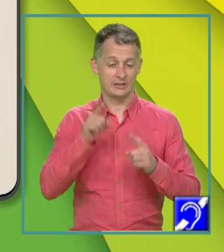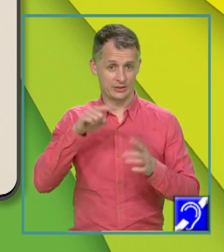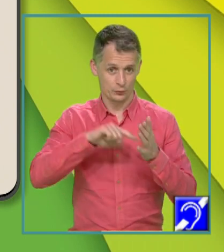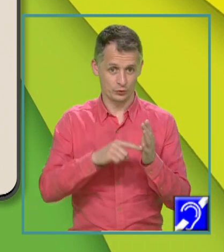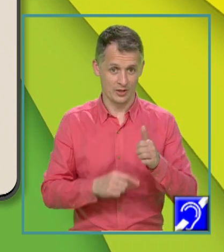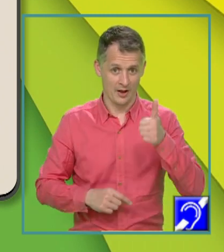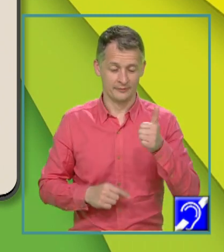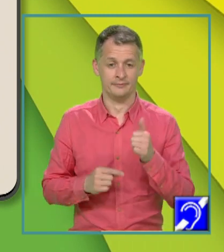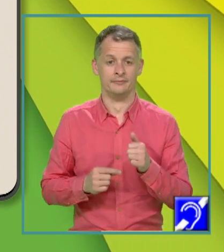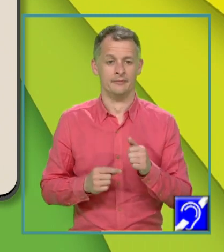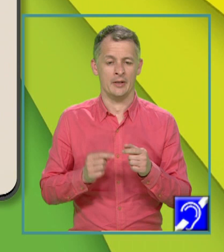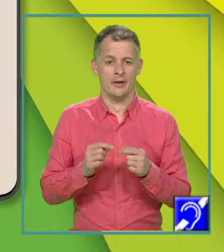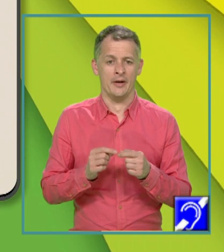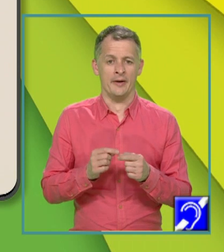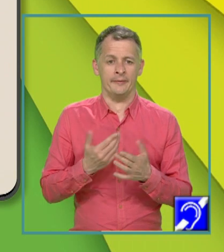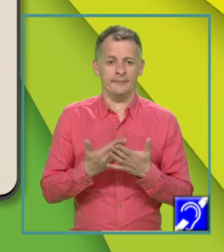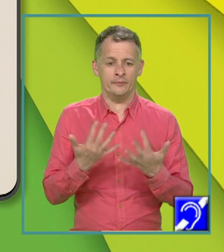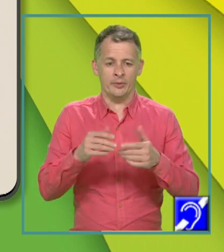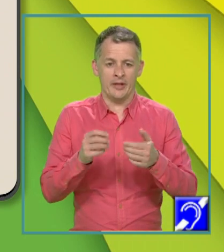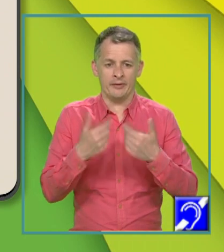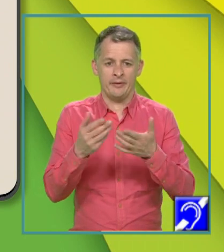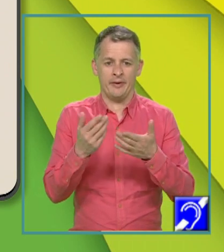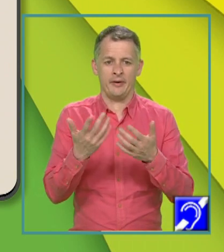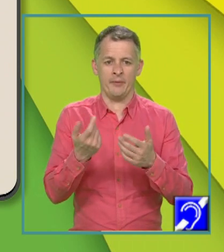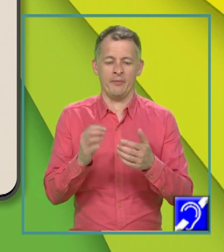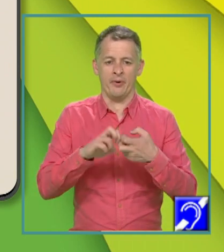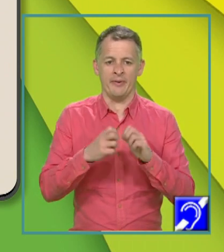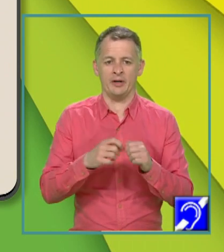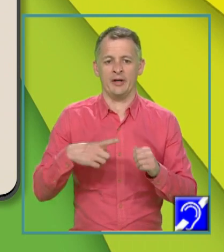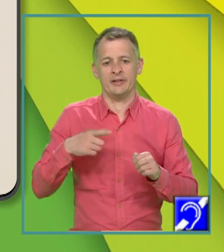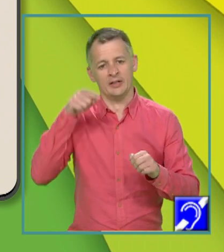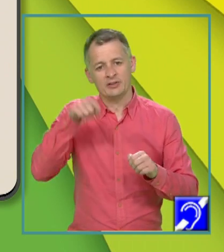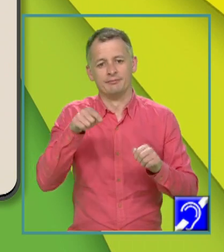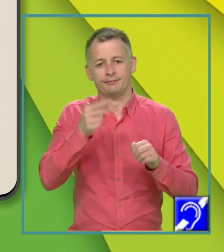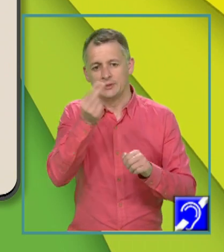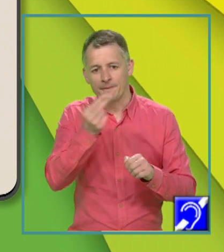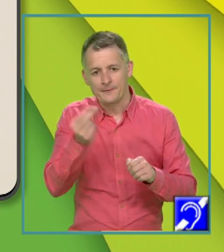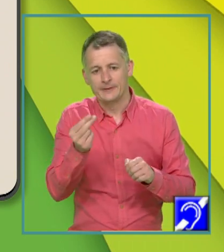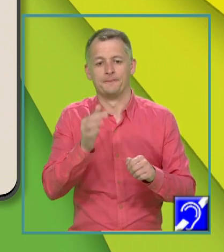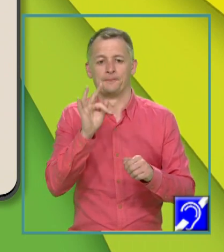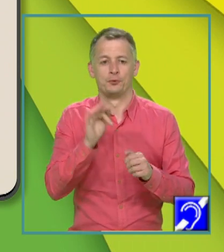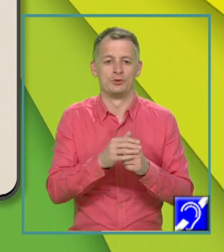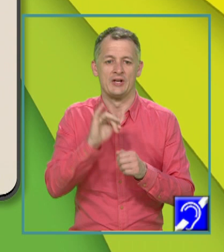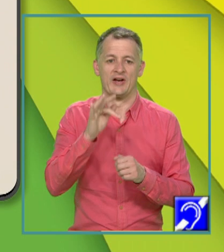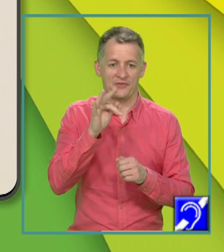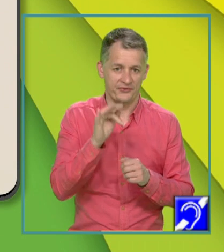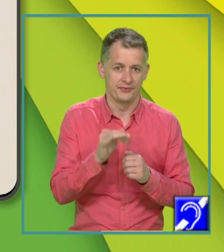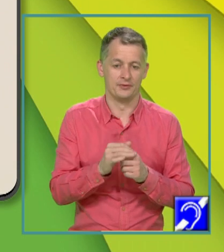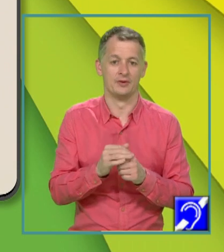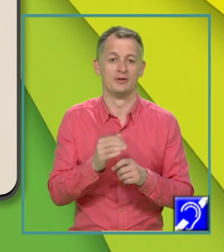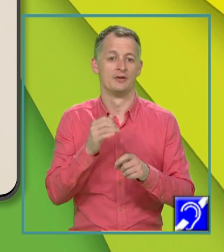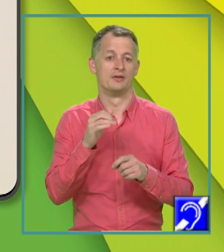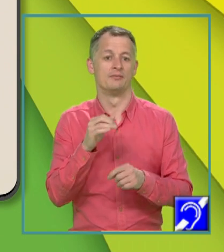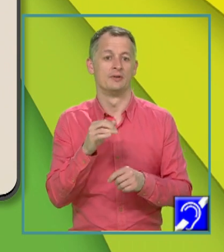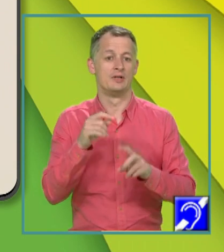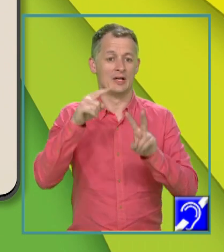de coordonatele date în enunțul problemei aparține graficului funcției, atunci F de radical din 3 plus 3